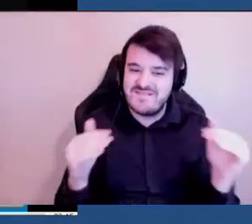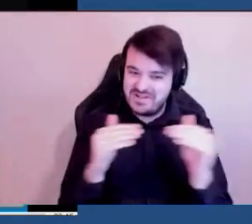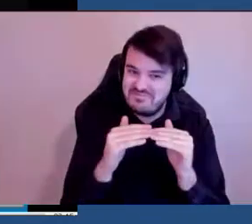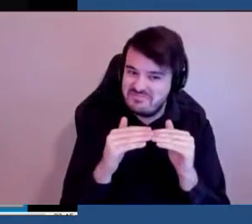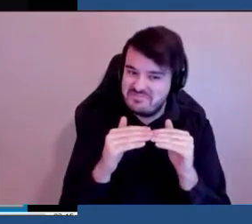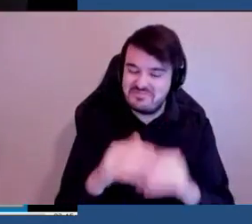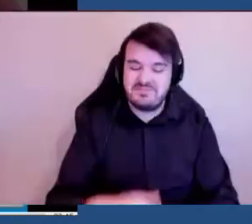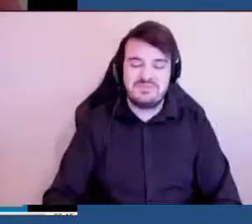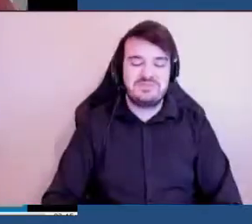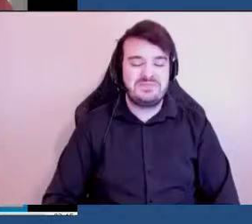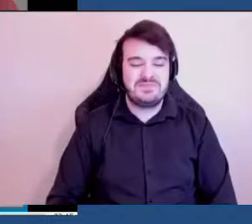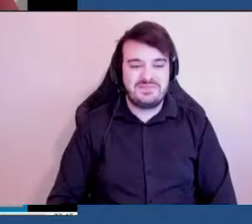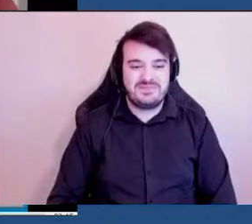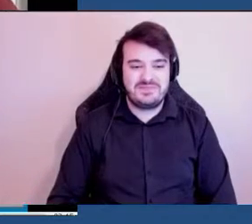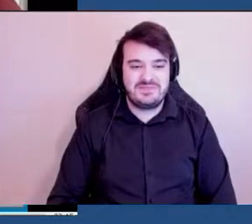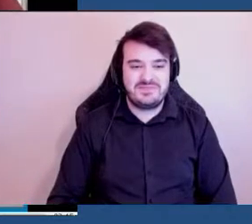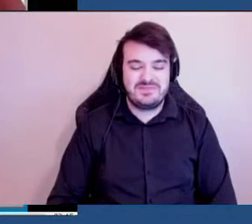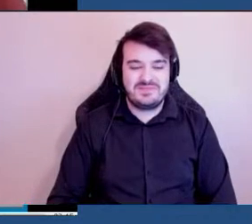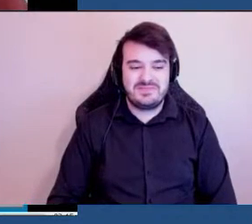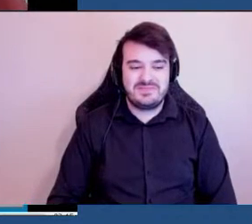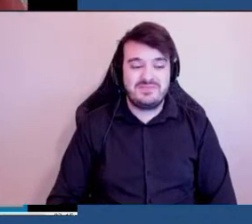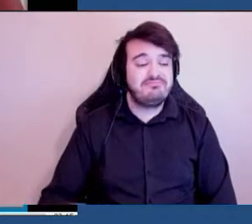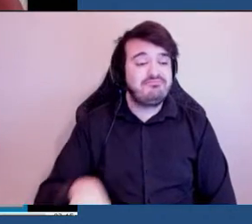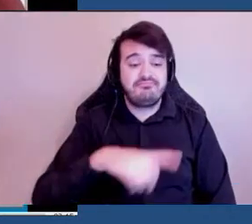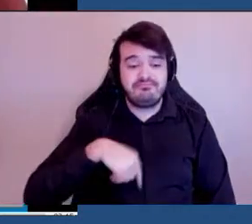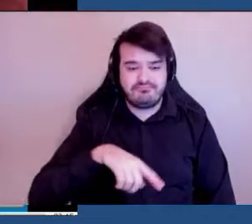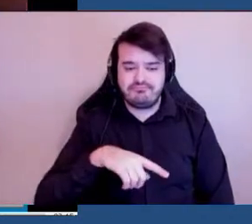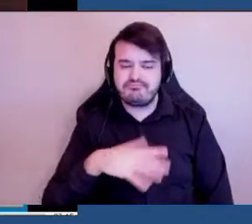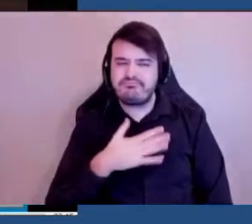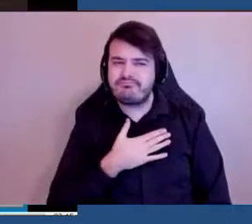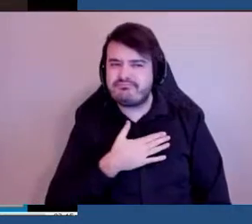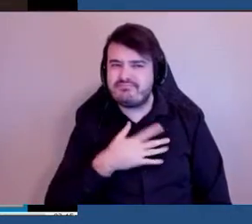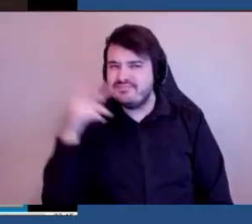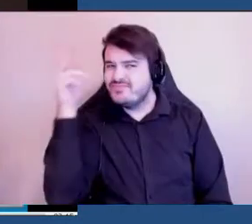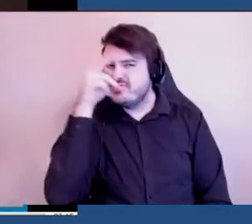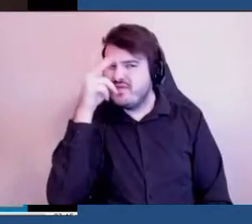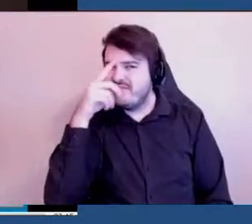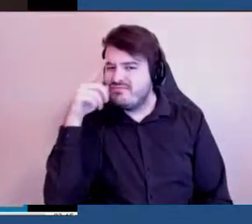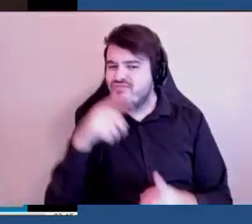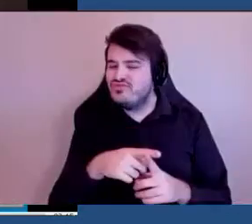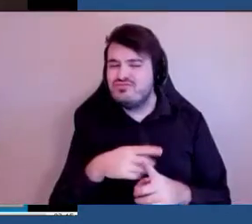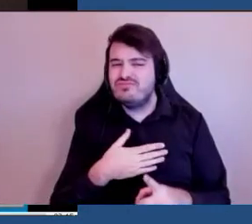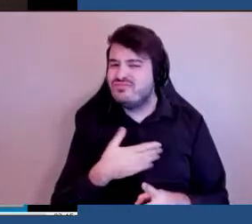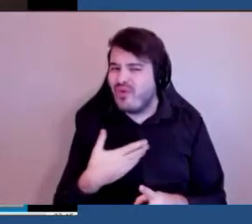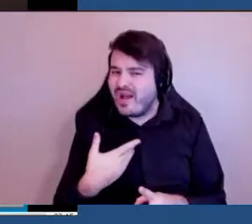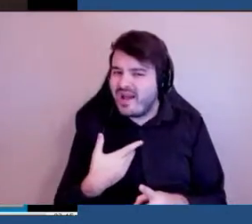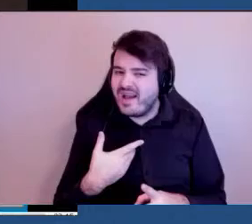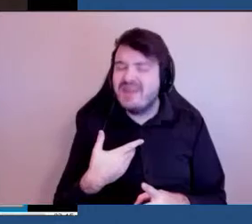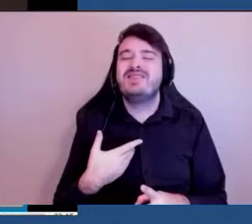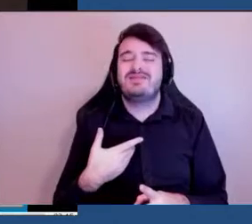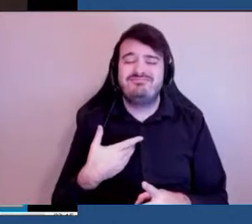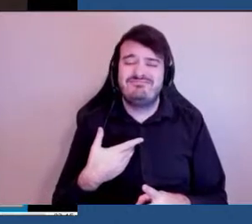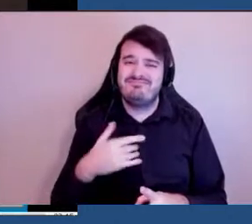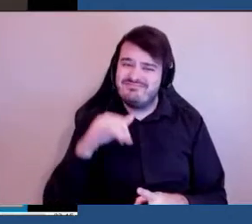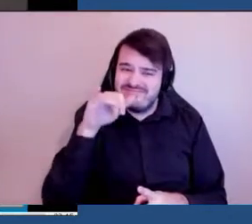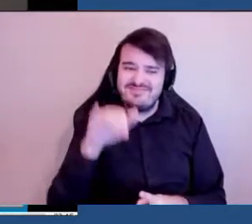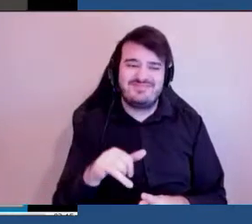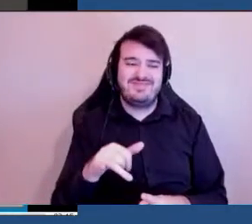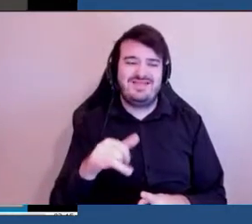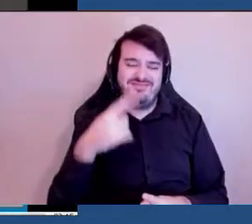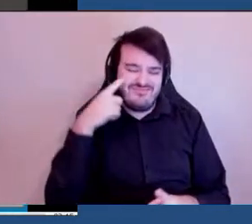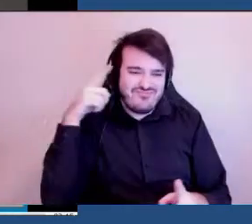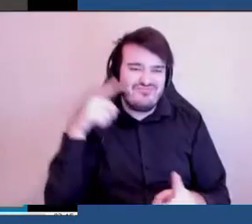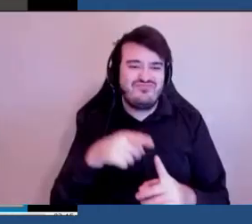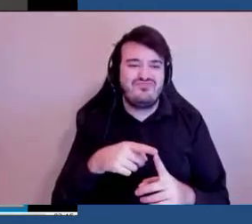avons cette approche pour mieux